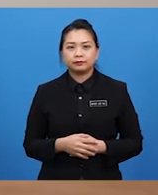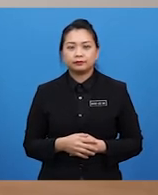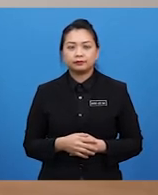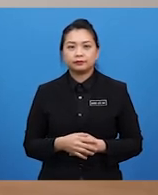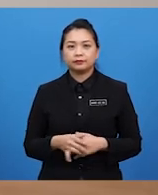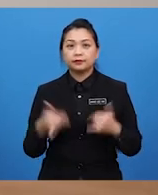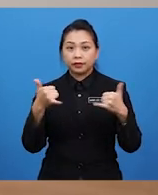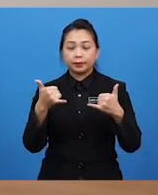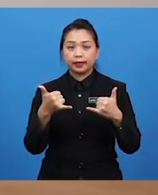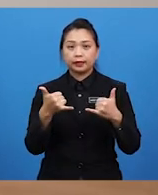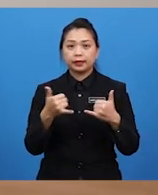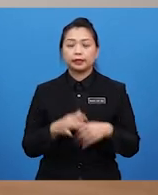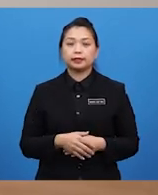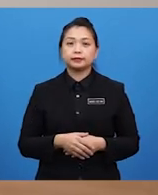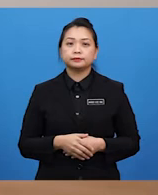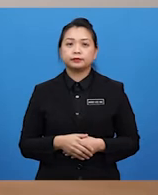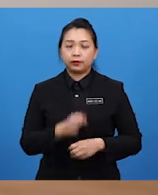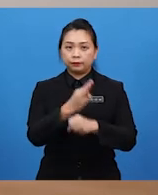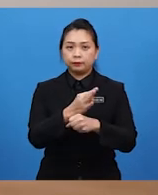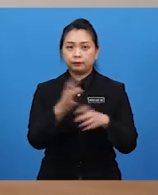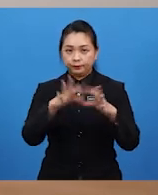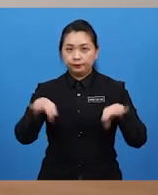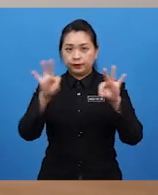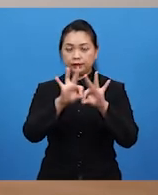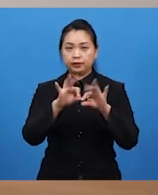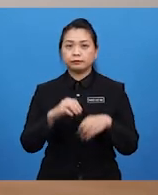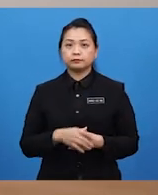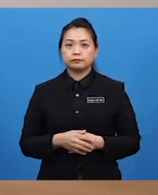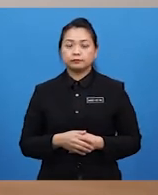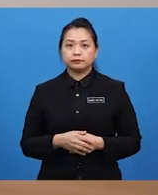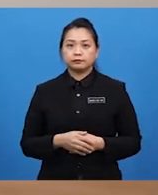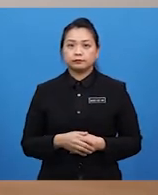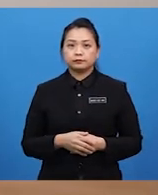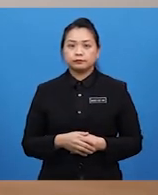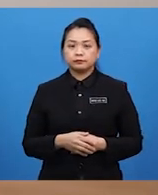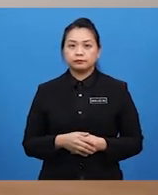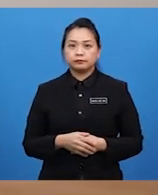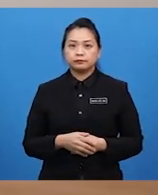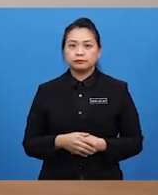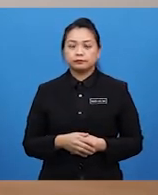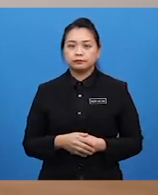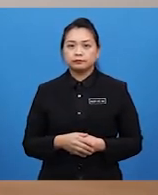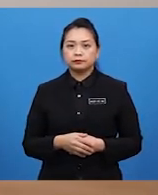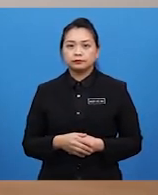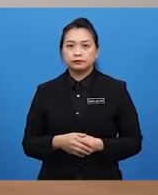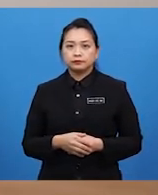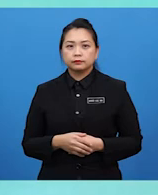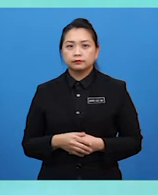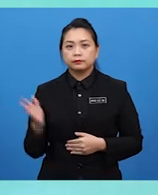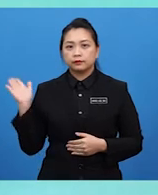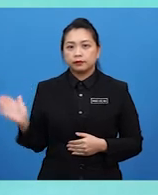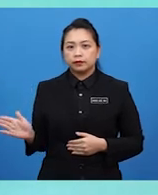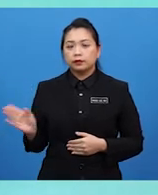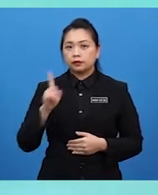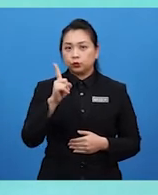memainkan peranan penting dalam aspek sosiologi serta seni visual. Warisan merupakan